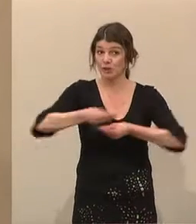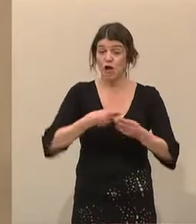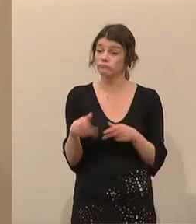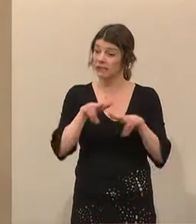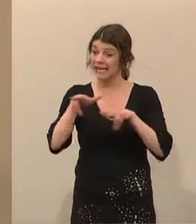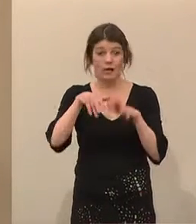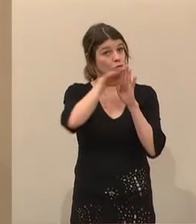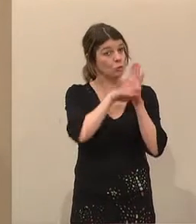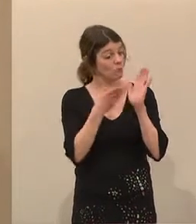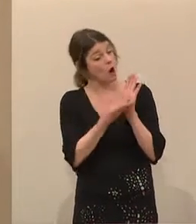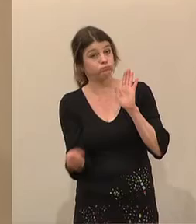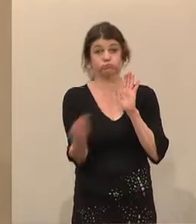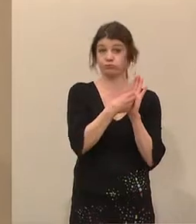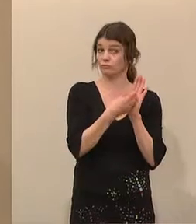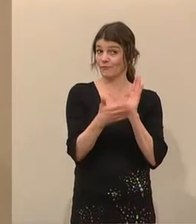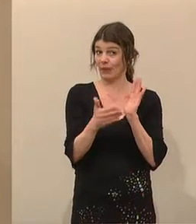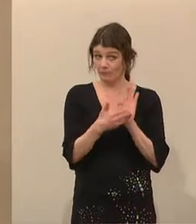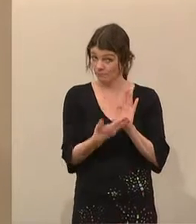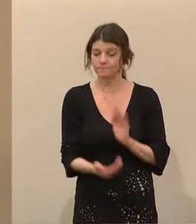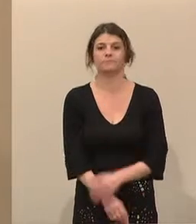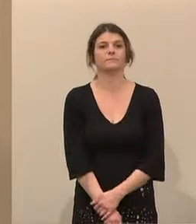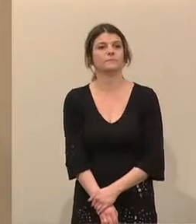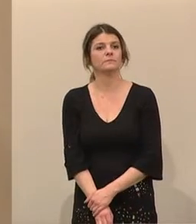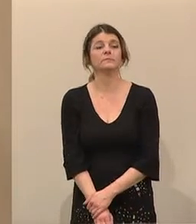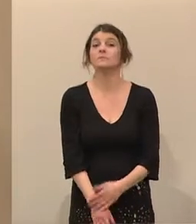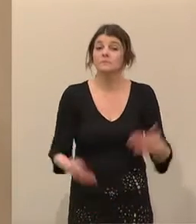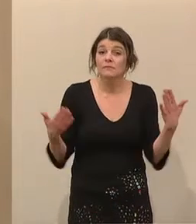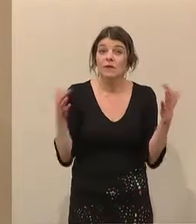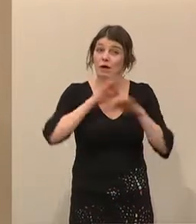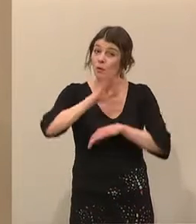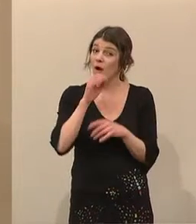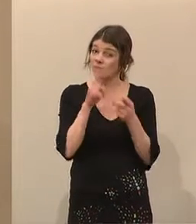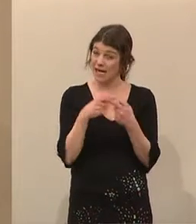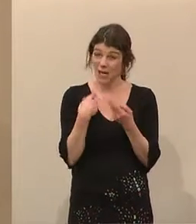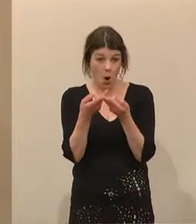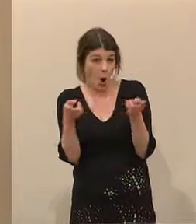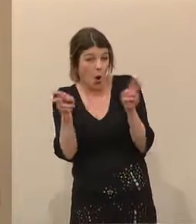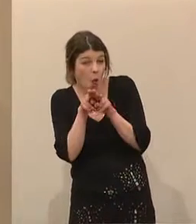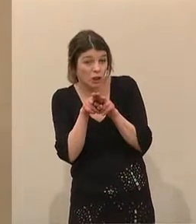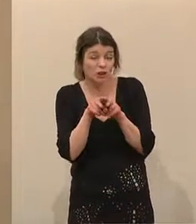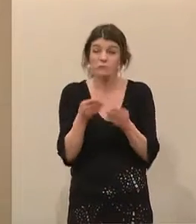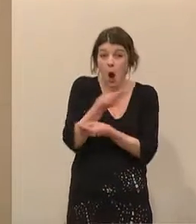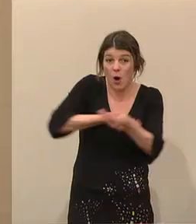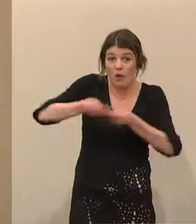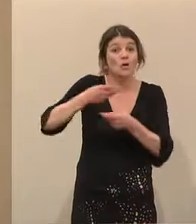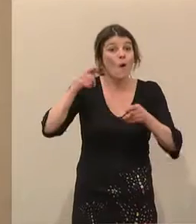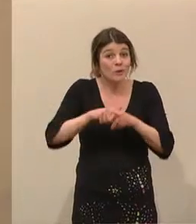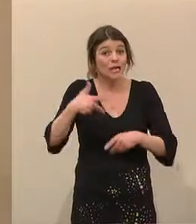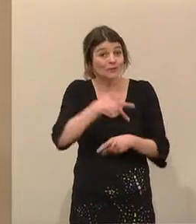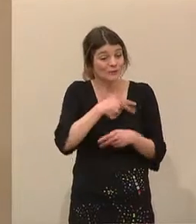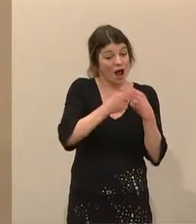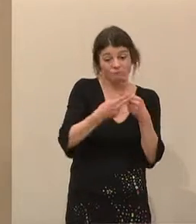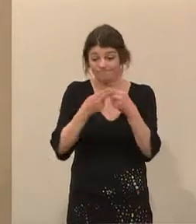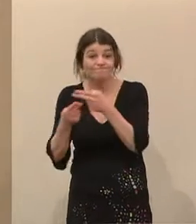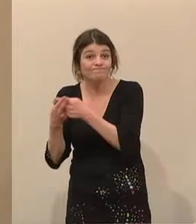Regierungsprogramm seinen Niederschlag gefunden hat. Denn nur wenn wir es ökologisch, ökonomisch und sozial verträglich